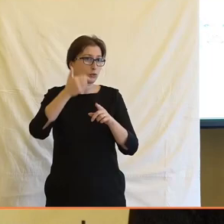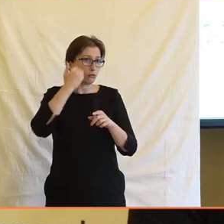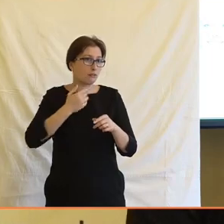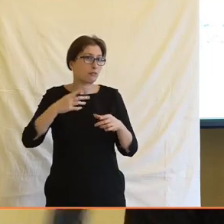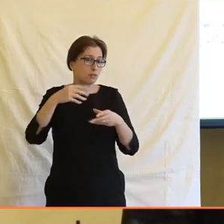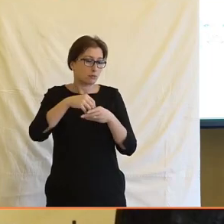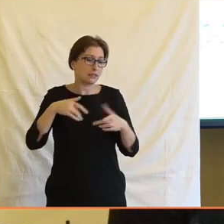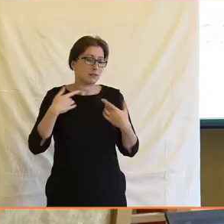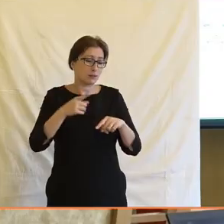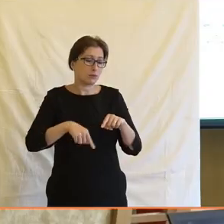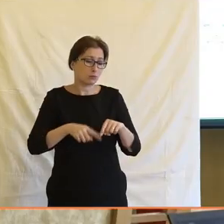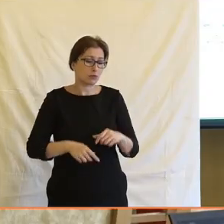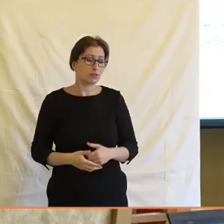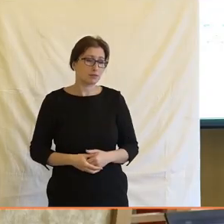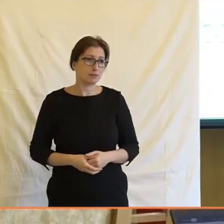je druhá věc.